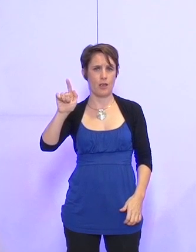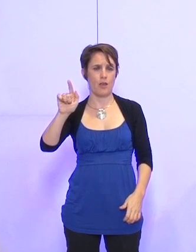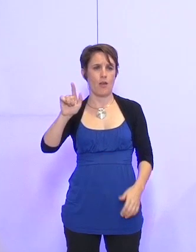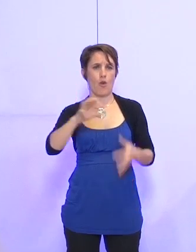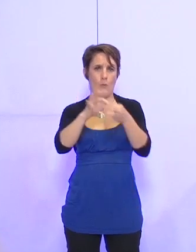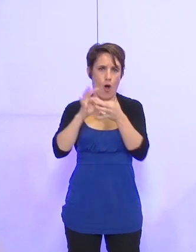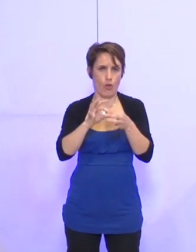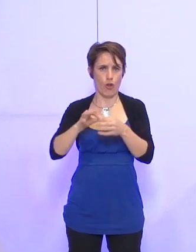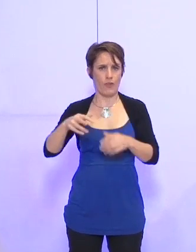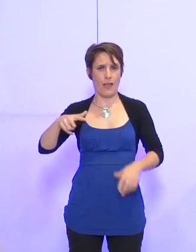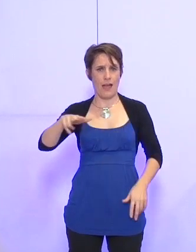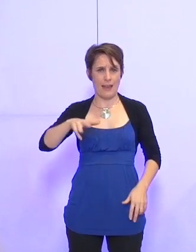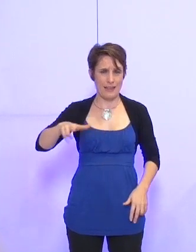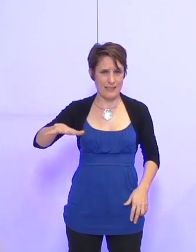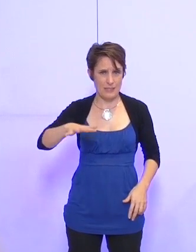38.